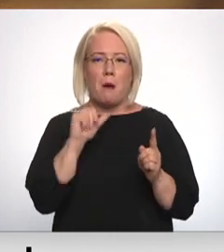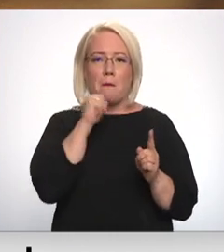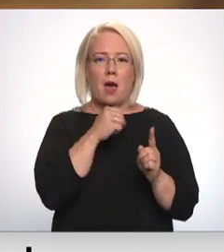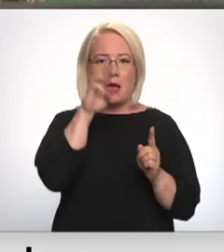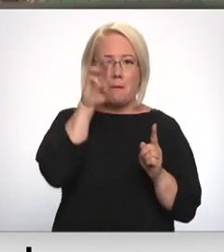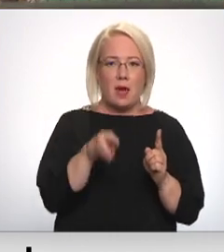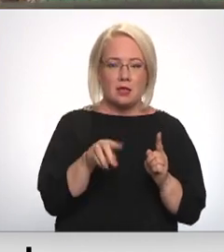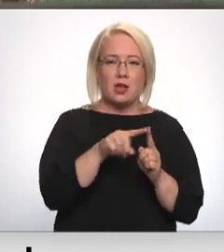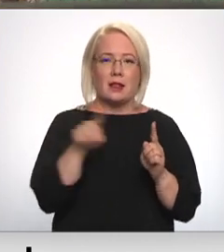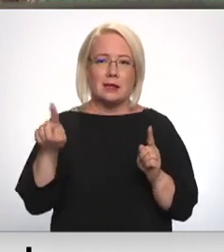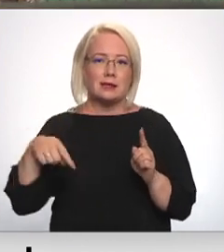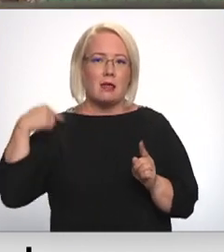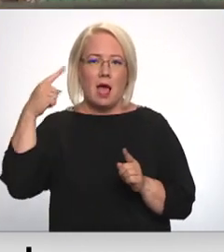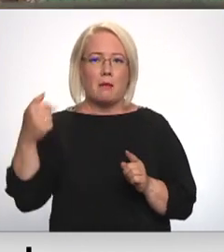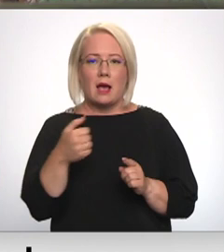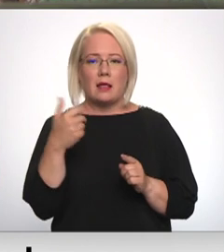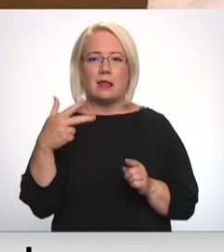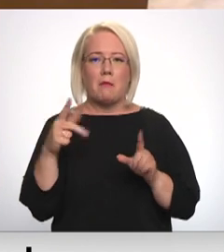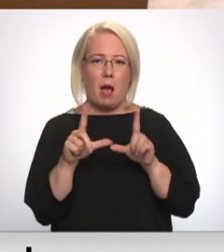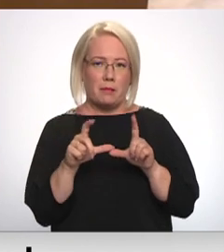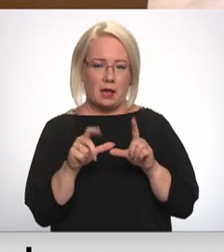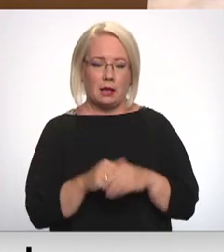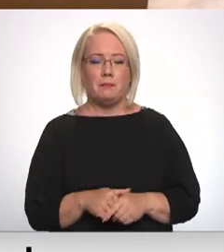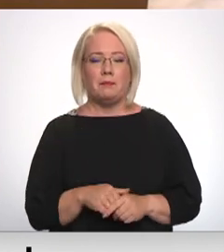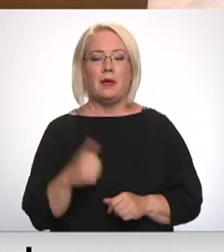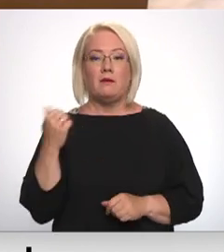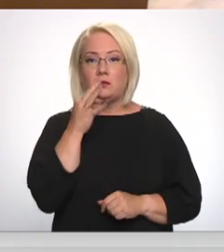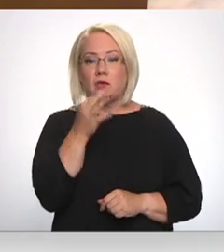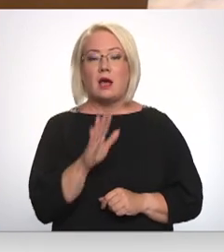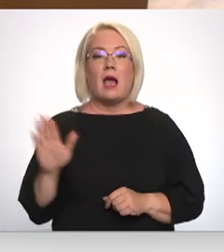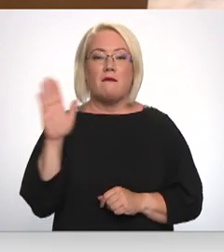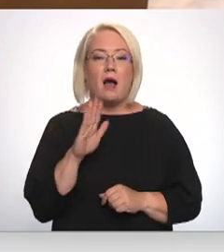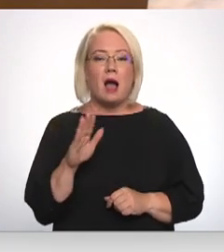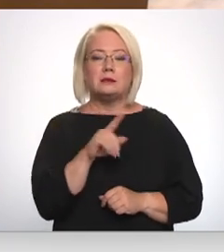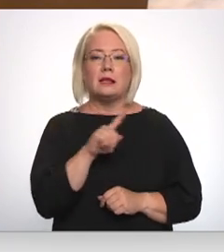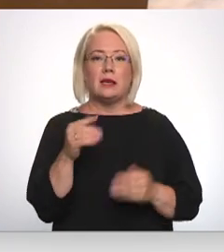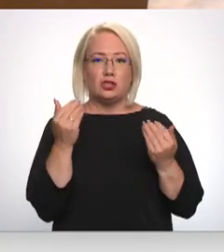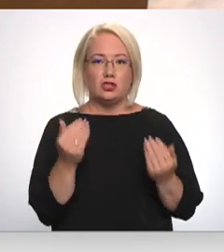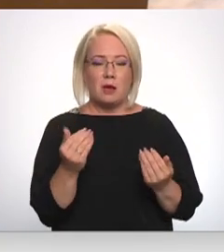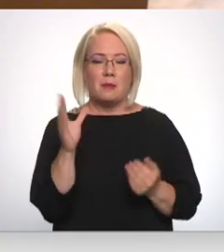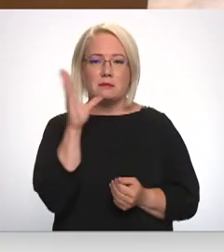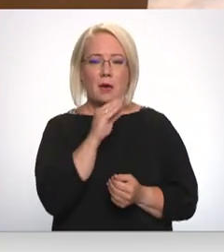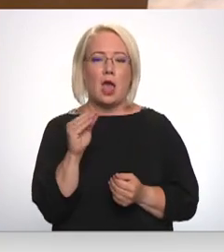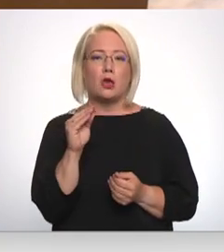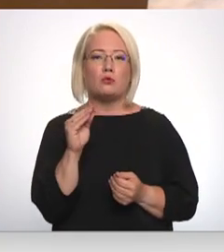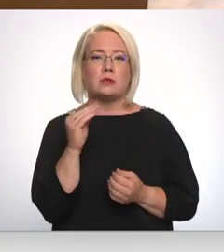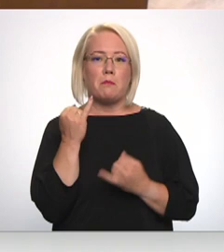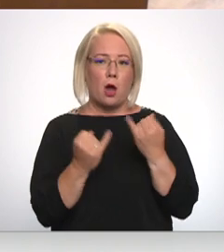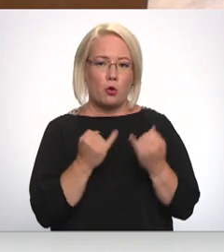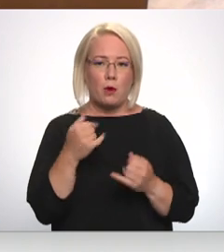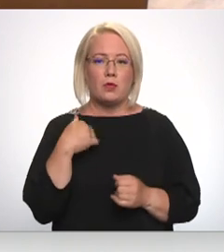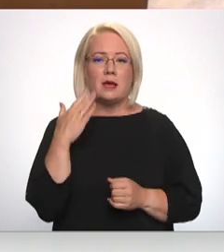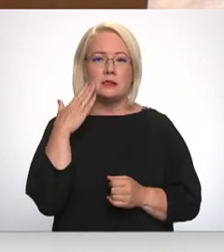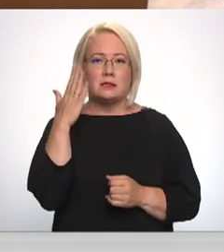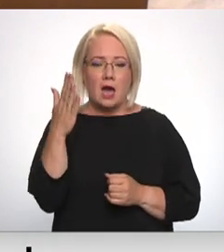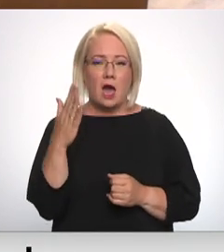gada 30. aprīlim. Valsts ir līdz šim spējus parūpēties un es ceru, ka